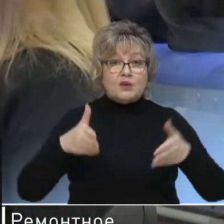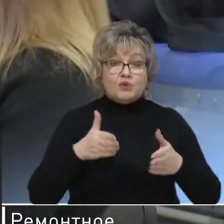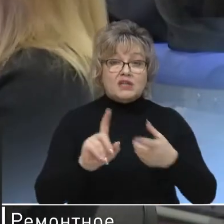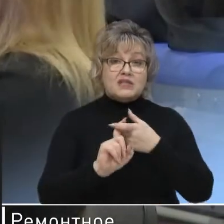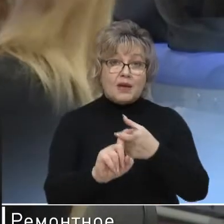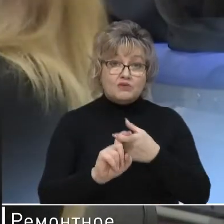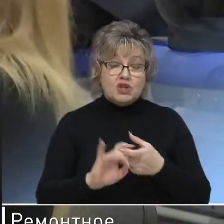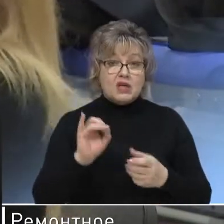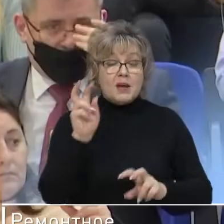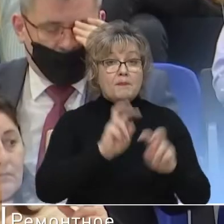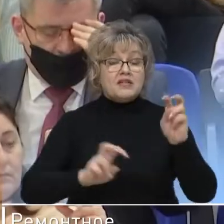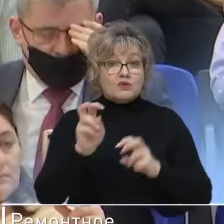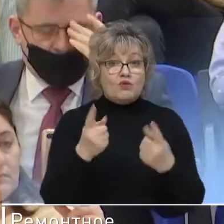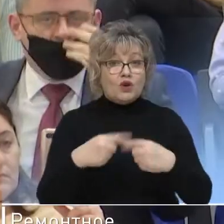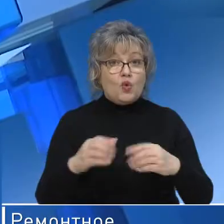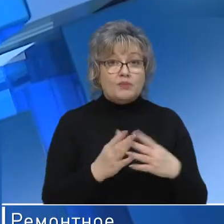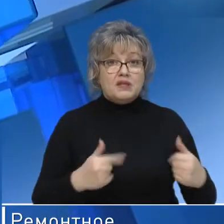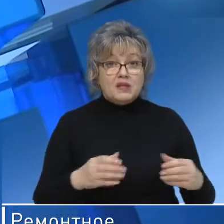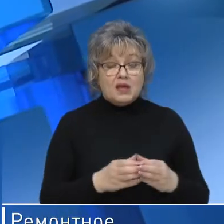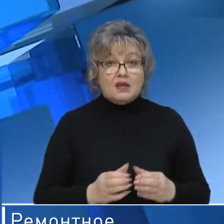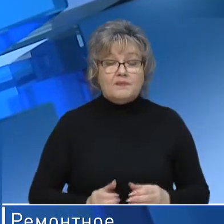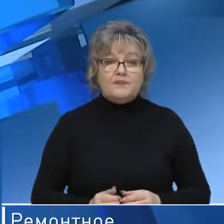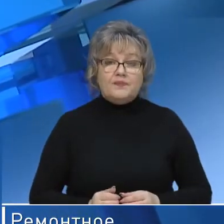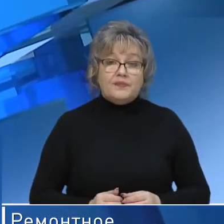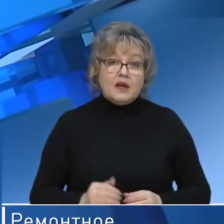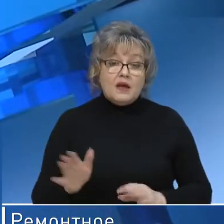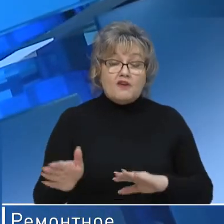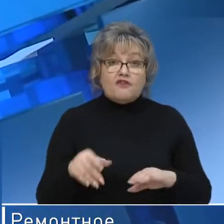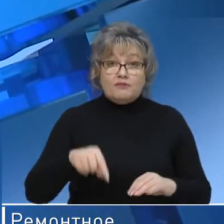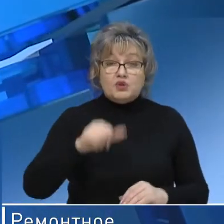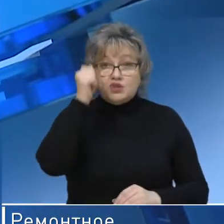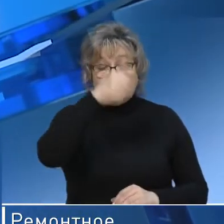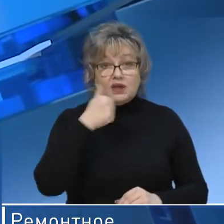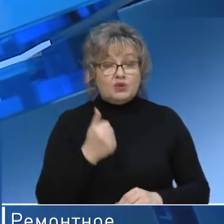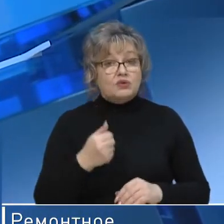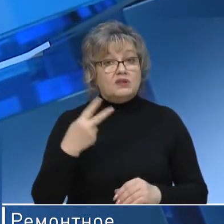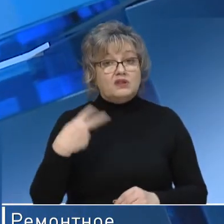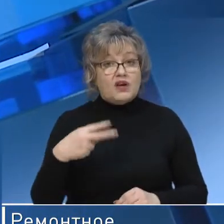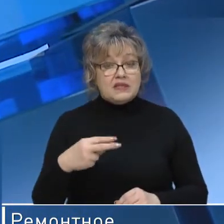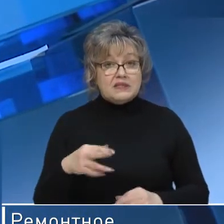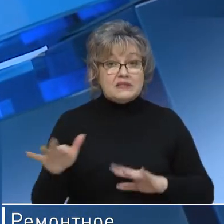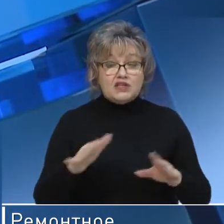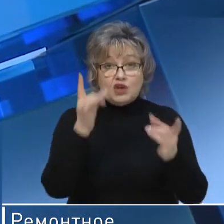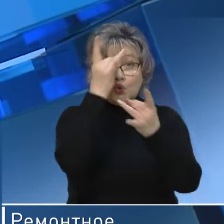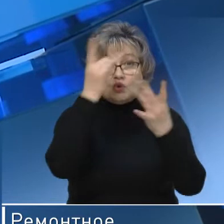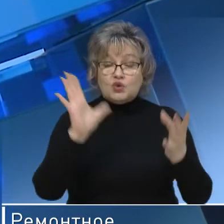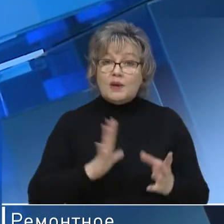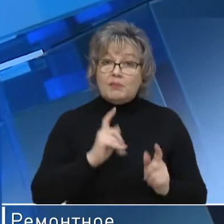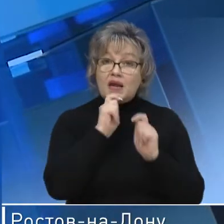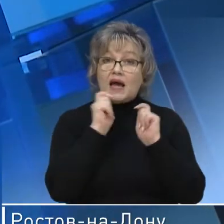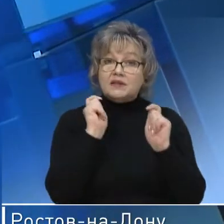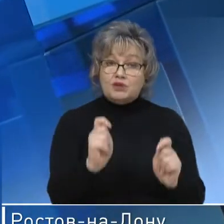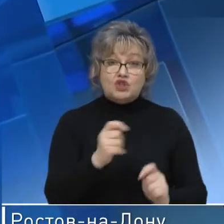сообщения и поисковых объединений. В минувшем году сразу 20 данских деятелей культуры были